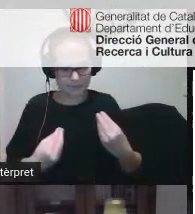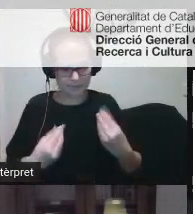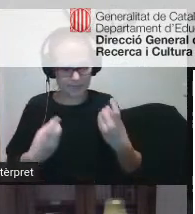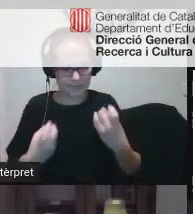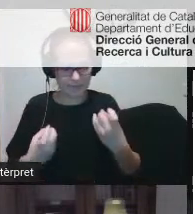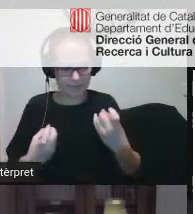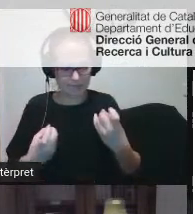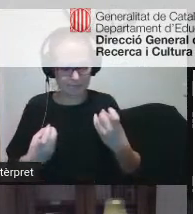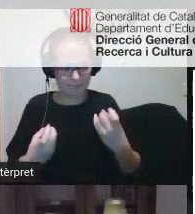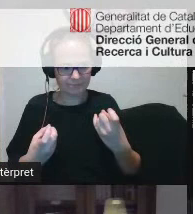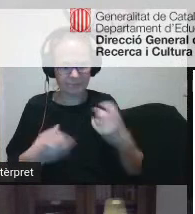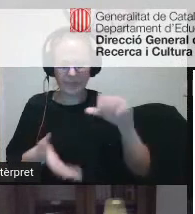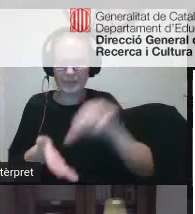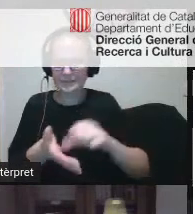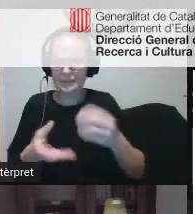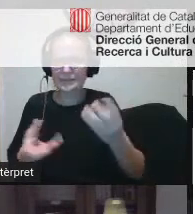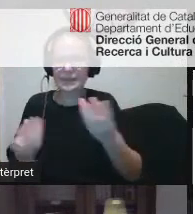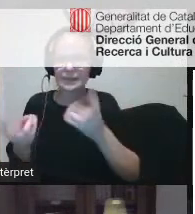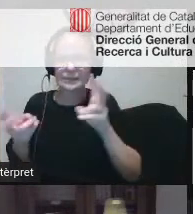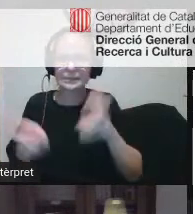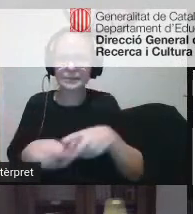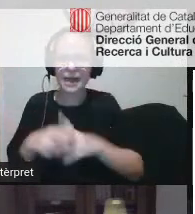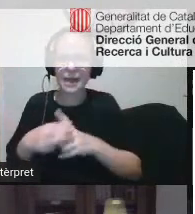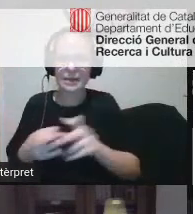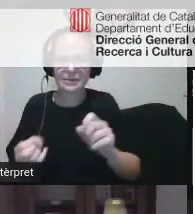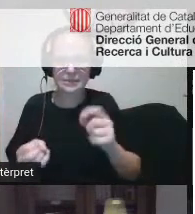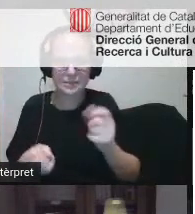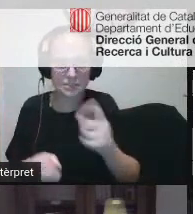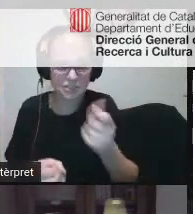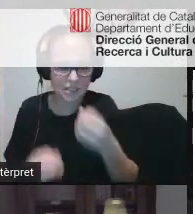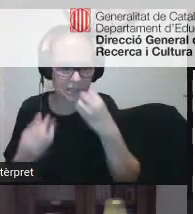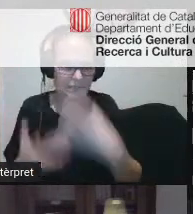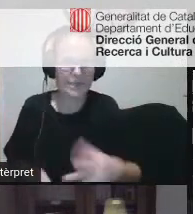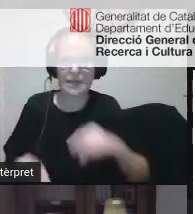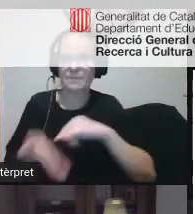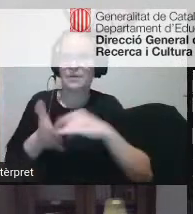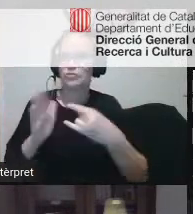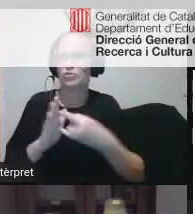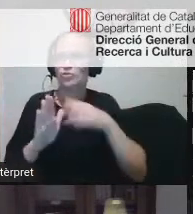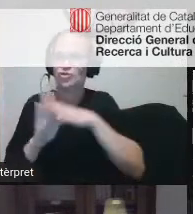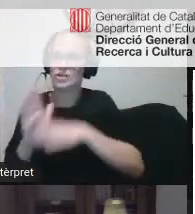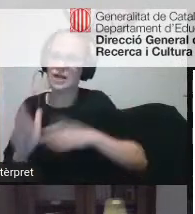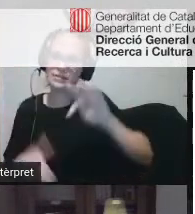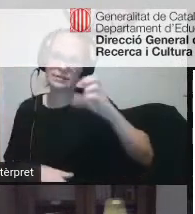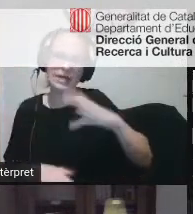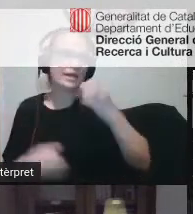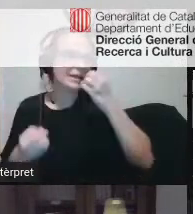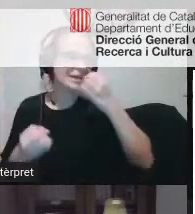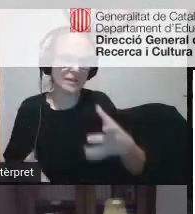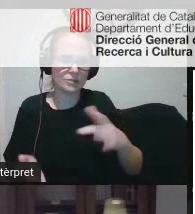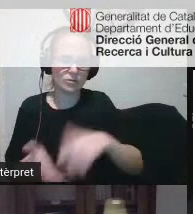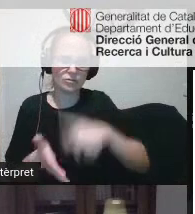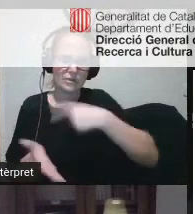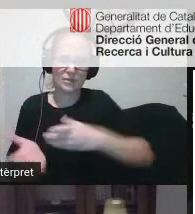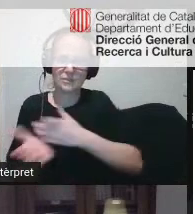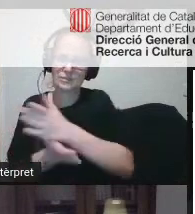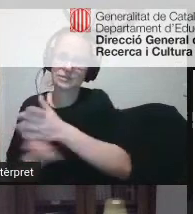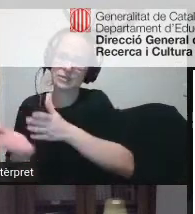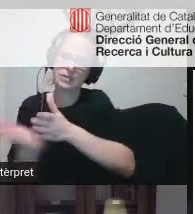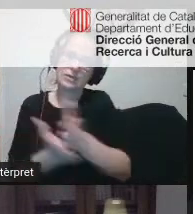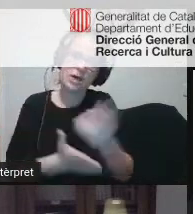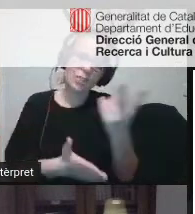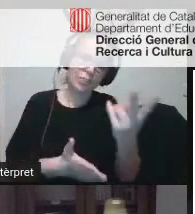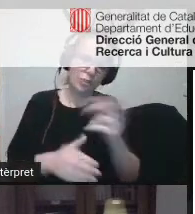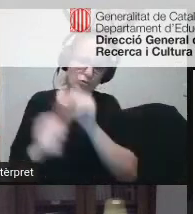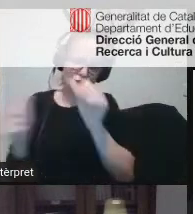com respirava el centre el tema de les eines digitals els usos de metodologies TAC i això ho vam fer a partir de dues vies una